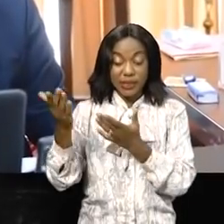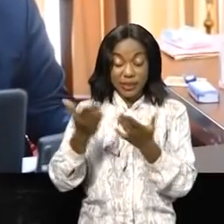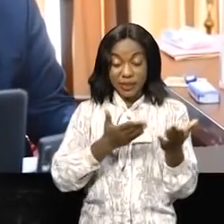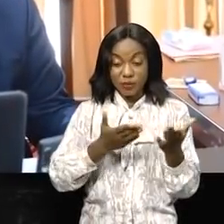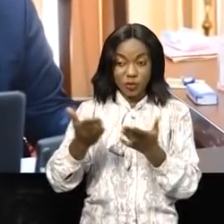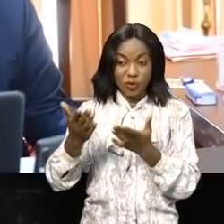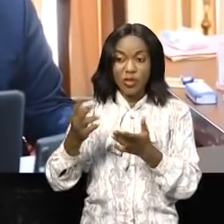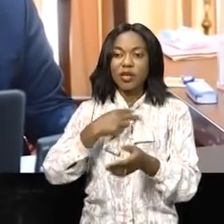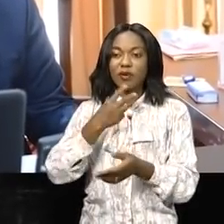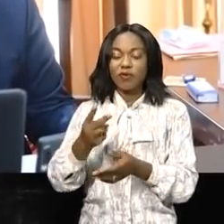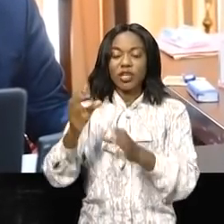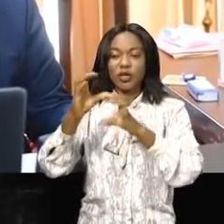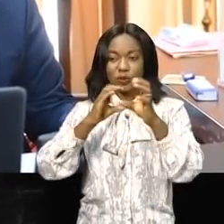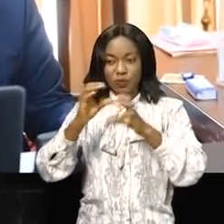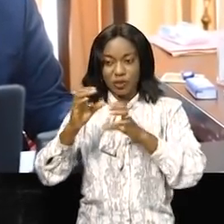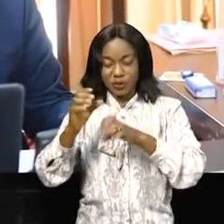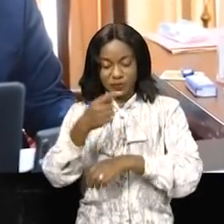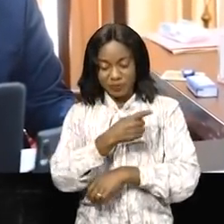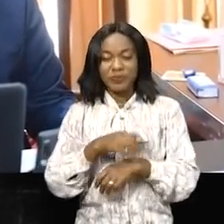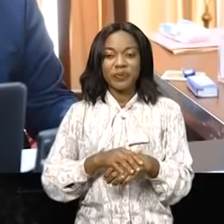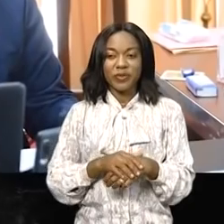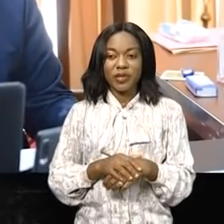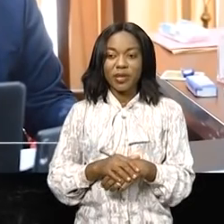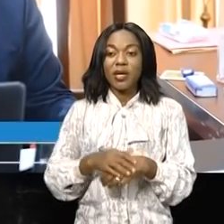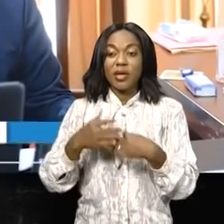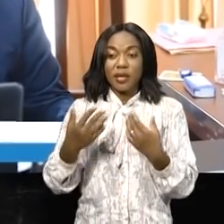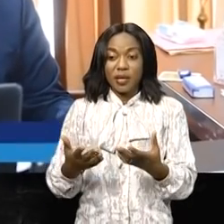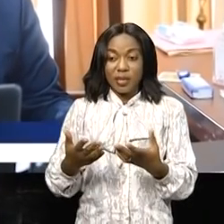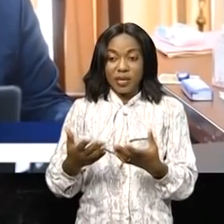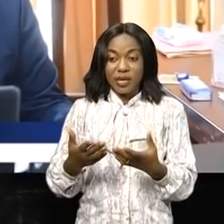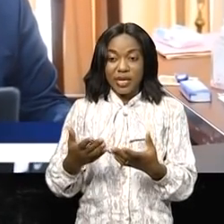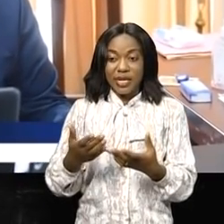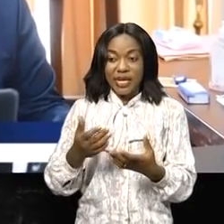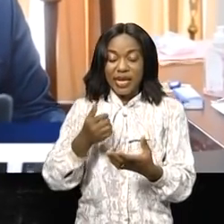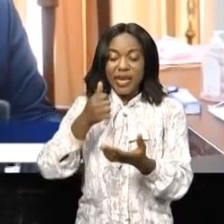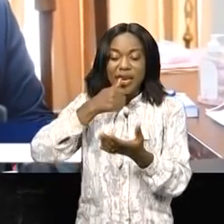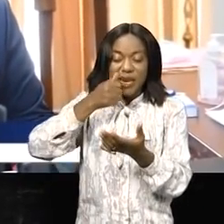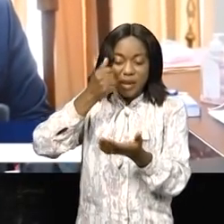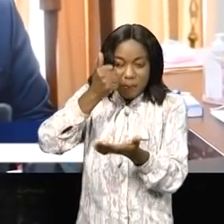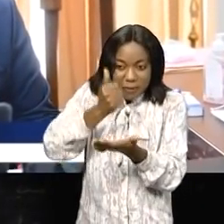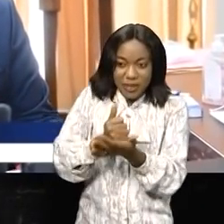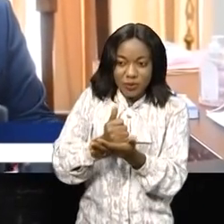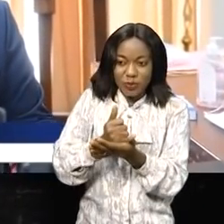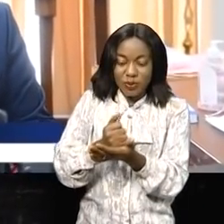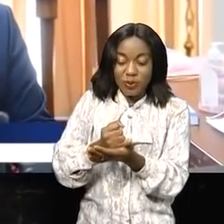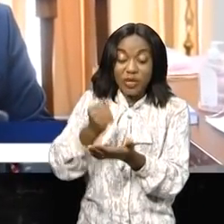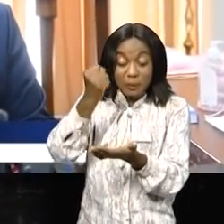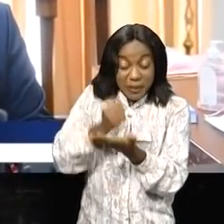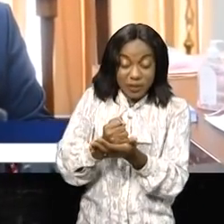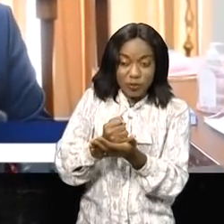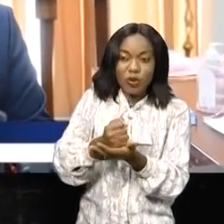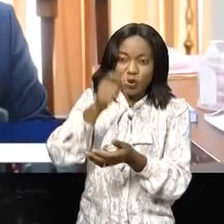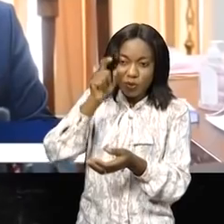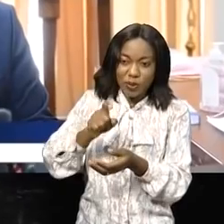l'initiative mondiale d'un passeport de vaccination contre la COVID-19 qui serait obligatoire